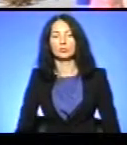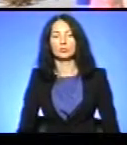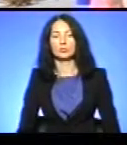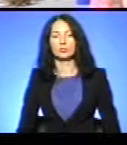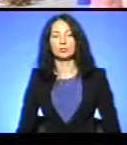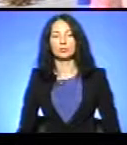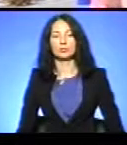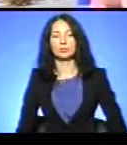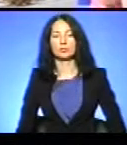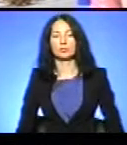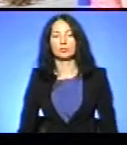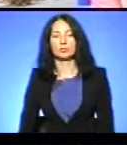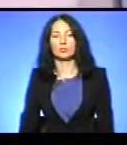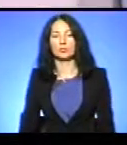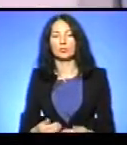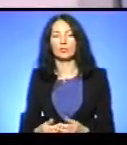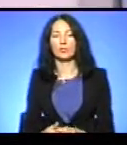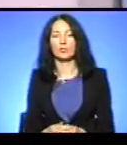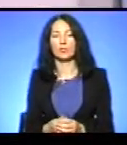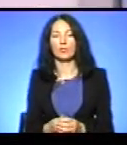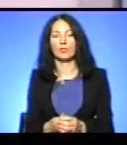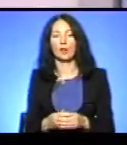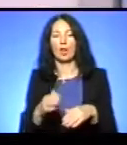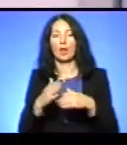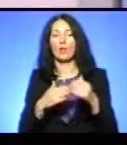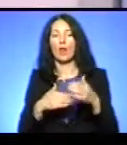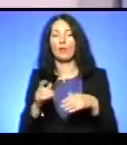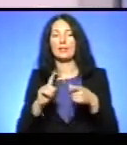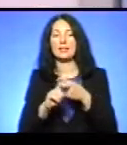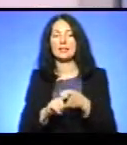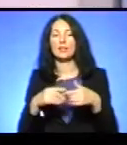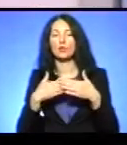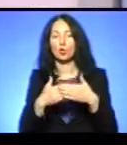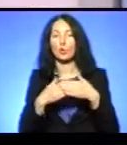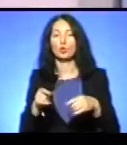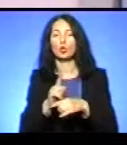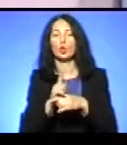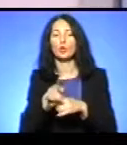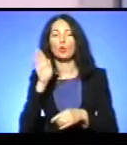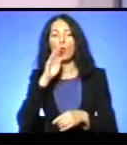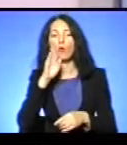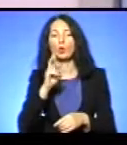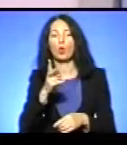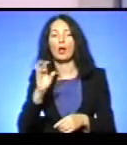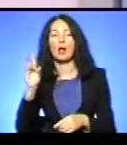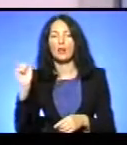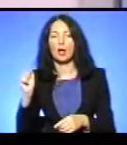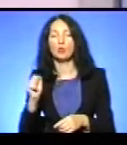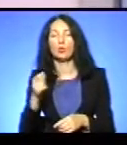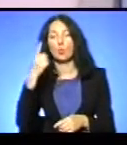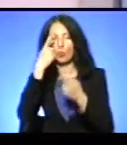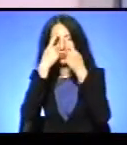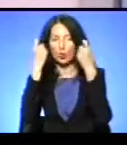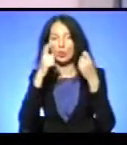Марта Журавель, Андрій Прокопів, новини. Фахівець зв'язків із громадськістю Тернопільського водоканалу Наталія Чорна повідомила,